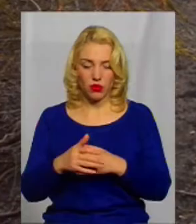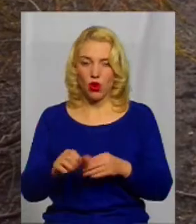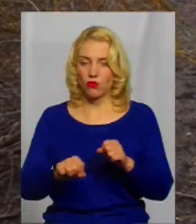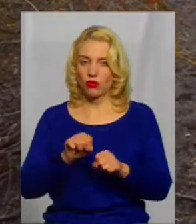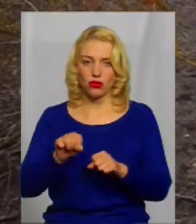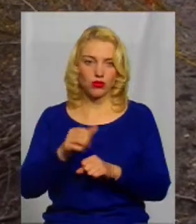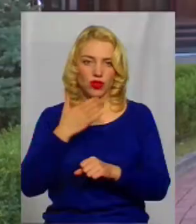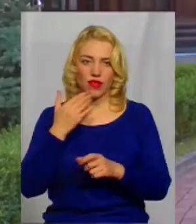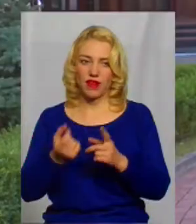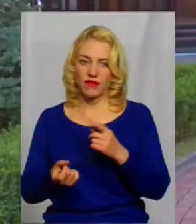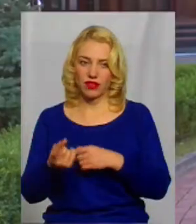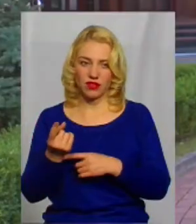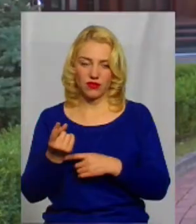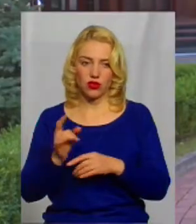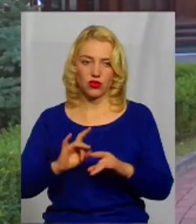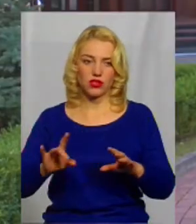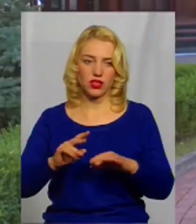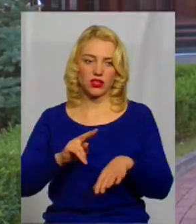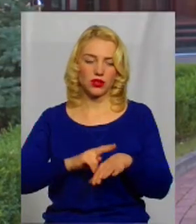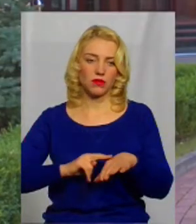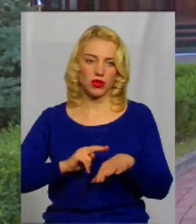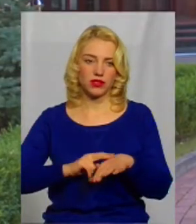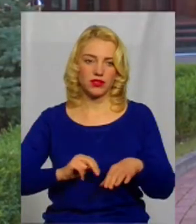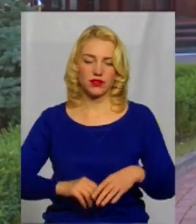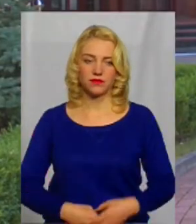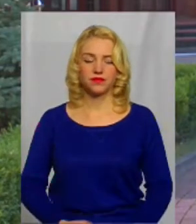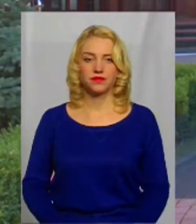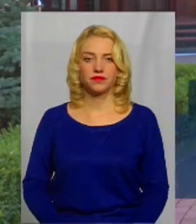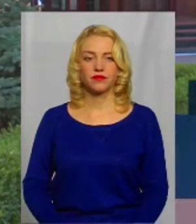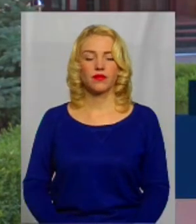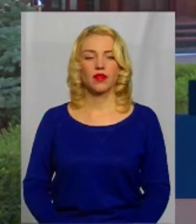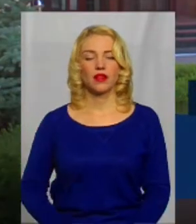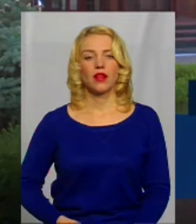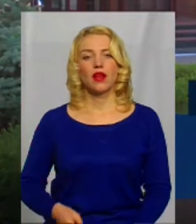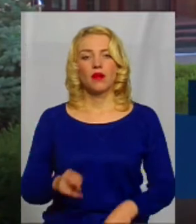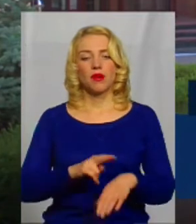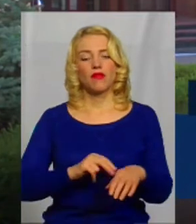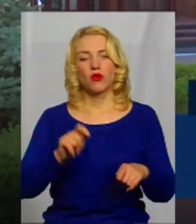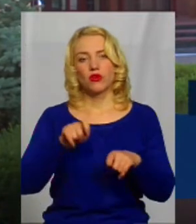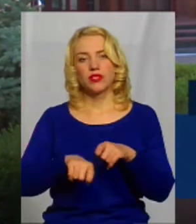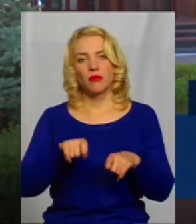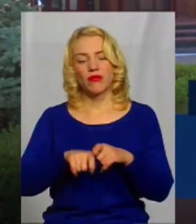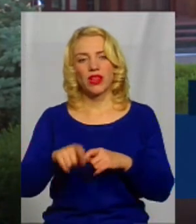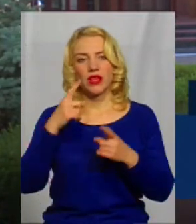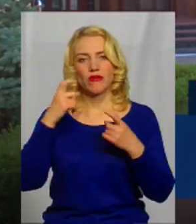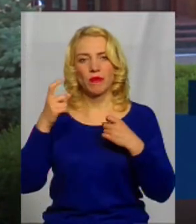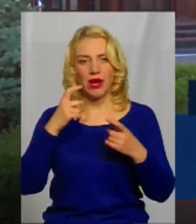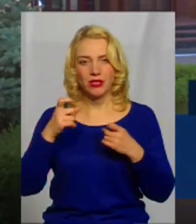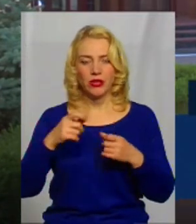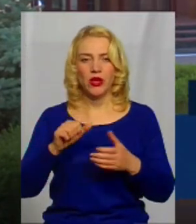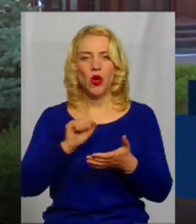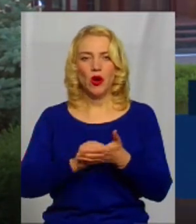начальниця сектору комунікації Нацполіції Хмельниччини Інна Глега. Правоохоронці перевірили інформацію, перевірили